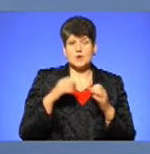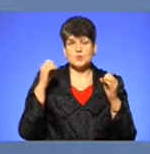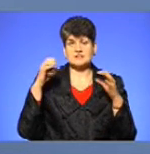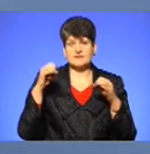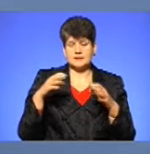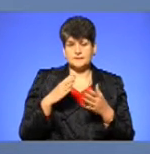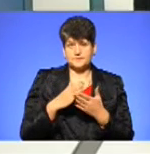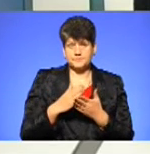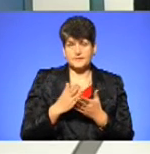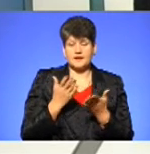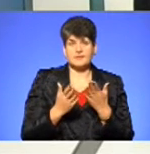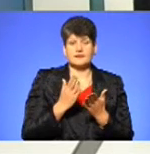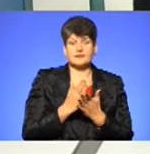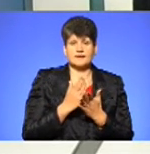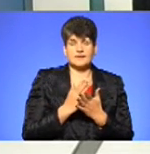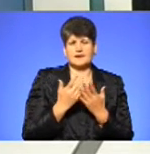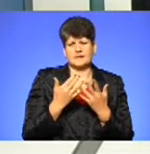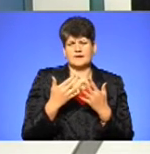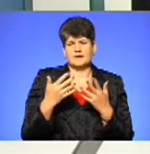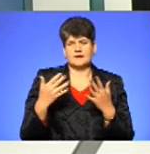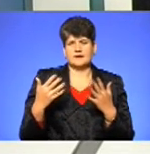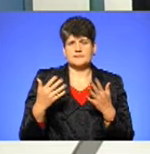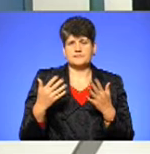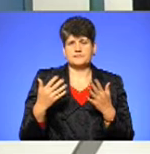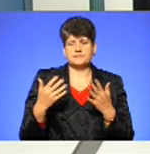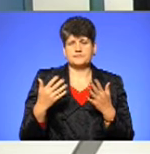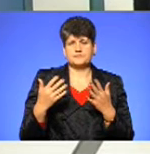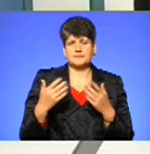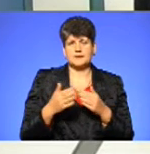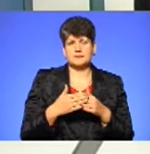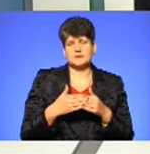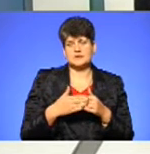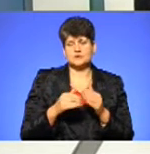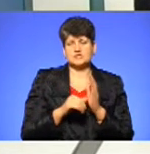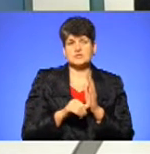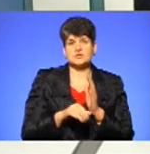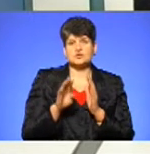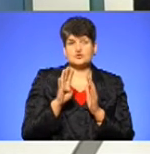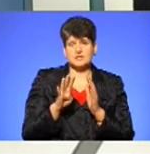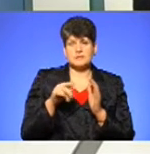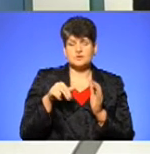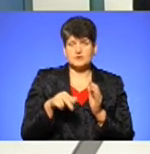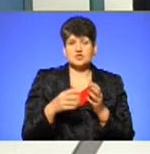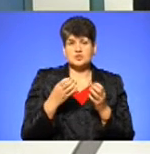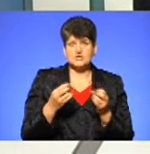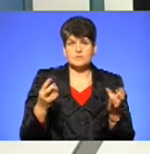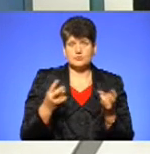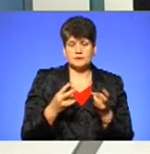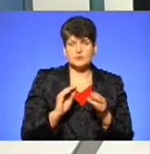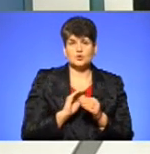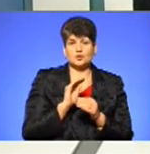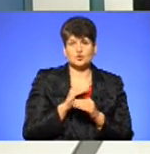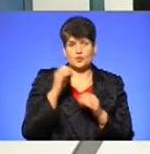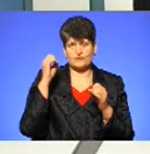але є декілька, близько 64 пішоходів, які ще потрібні додаткового освітлення.